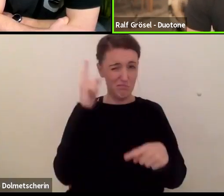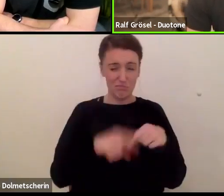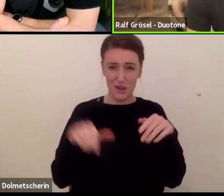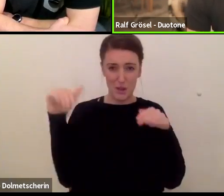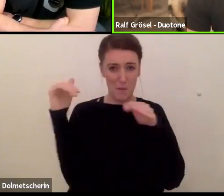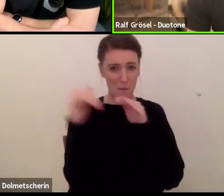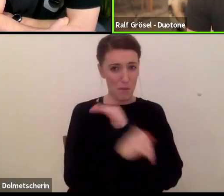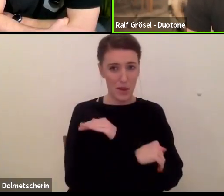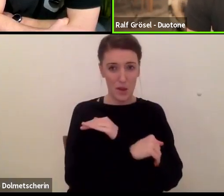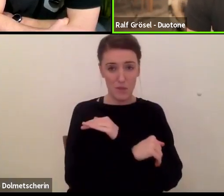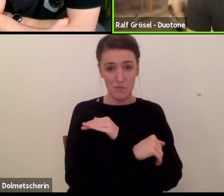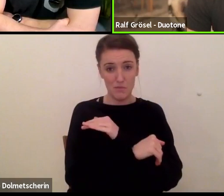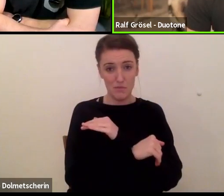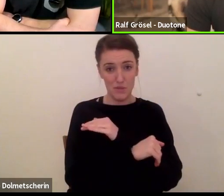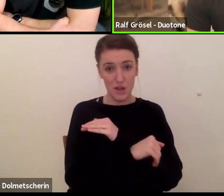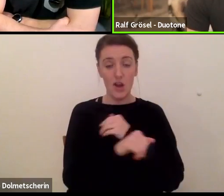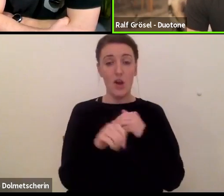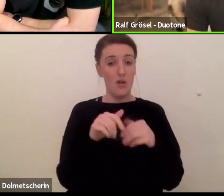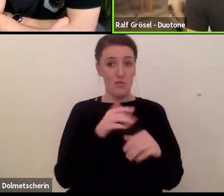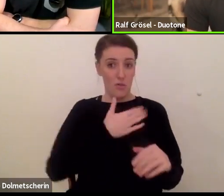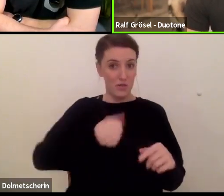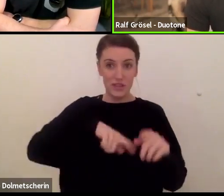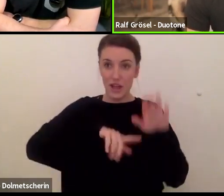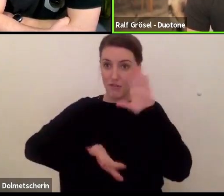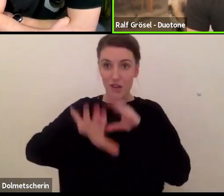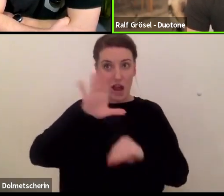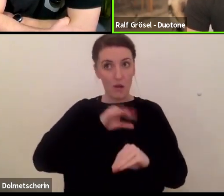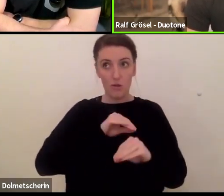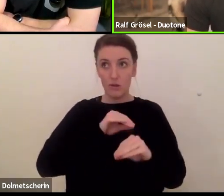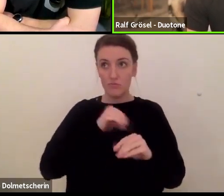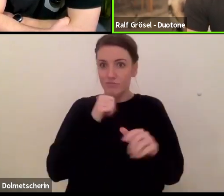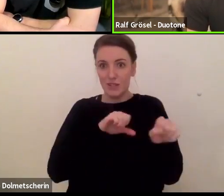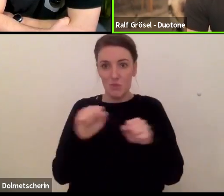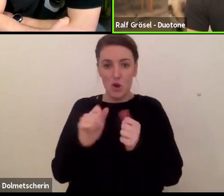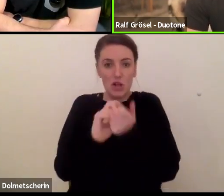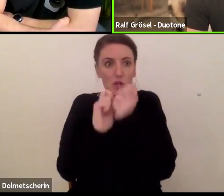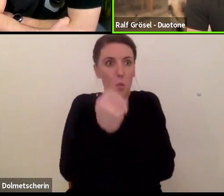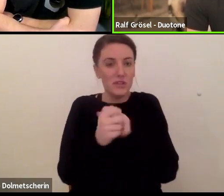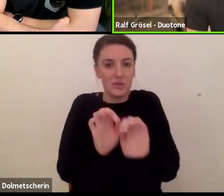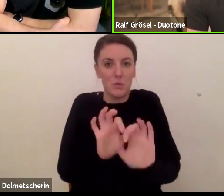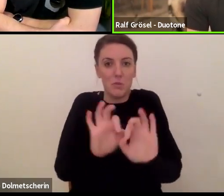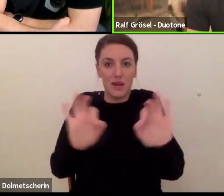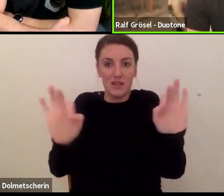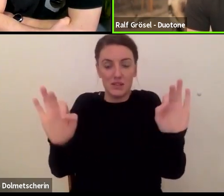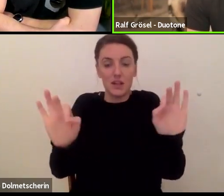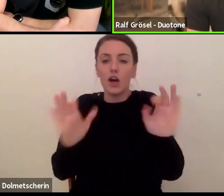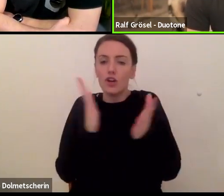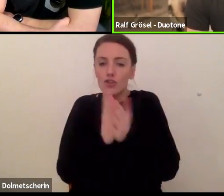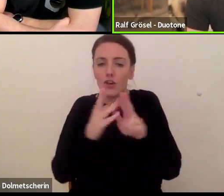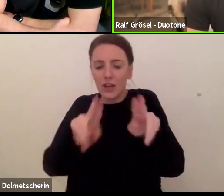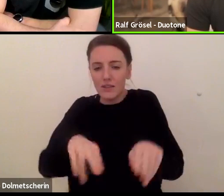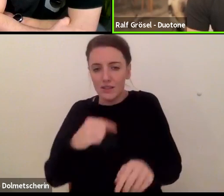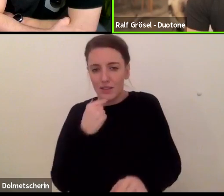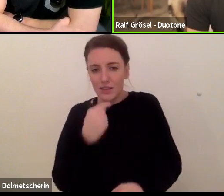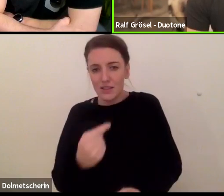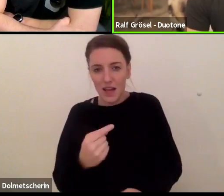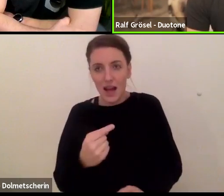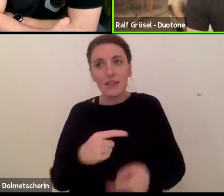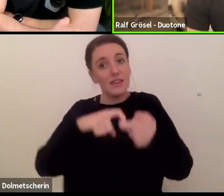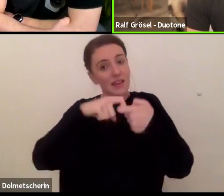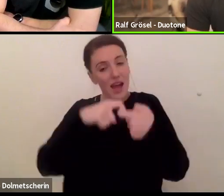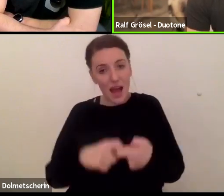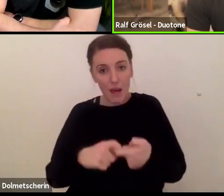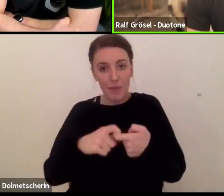haben, nicht wirklich. Das Problem ist nur, und das ist vollkommen richtig, abhängig davon, wie man die